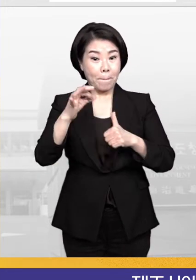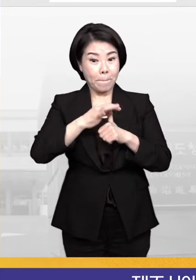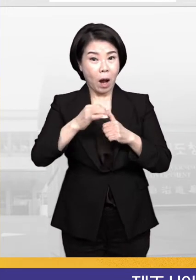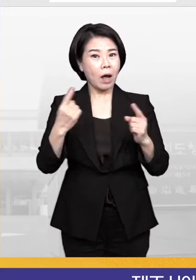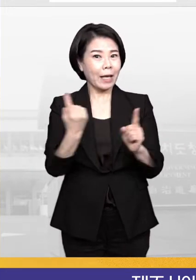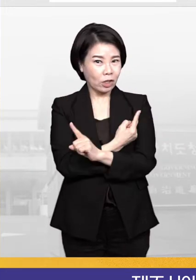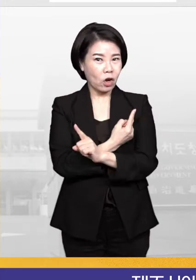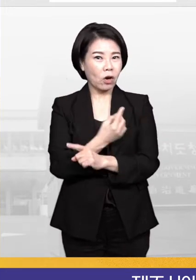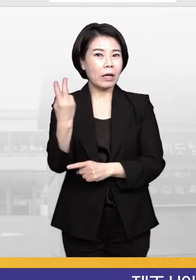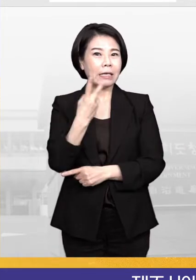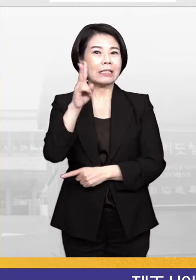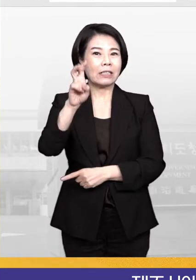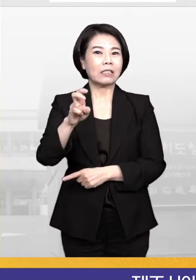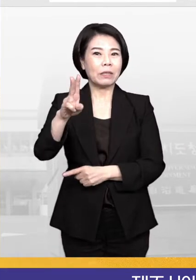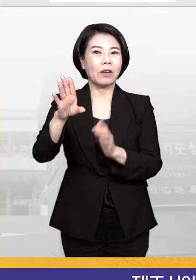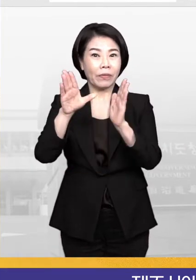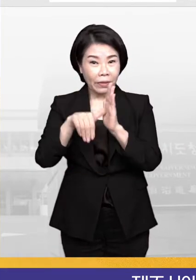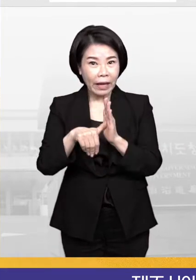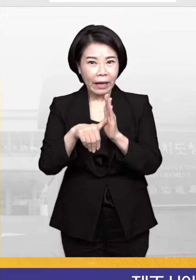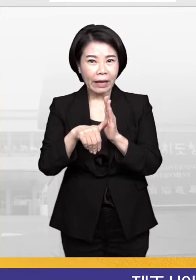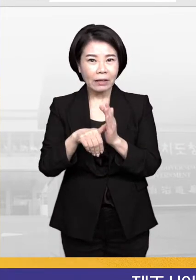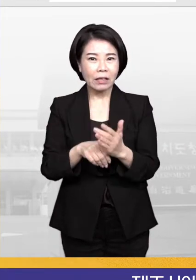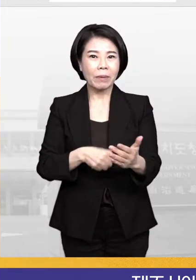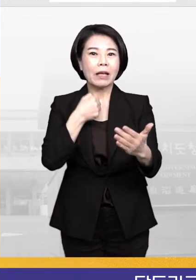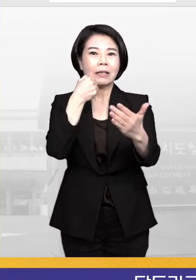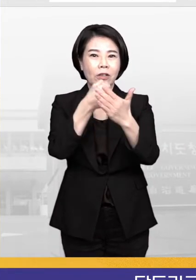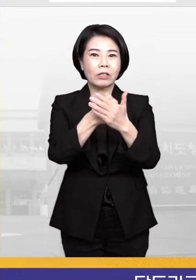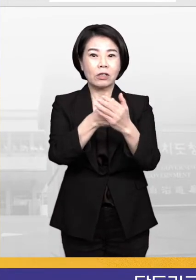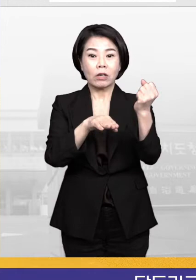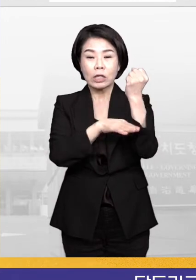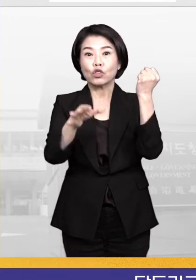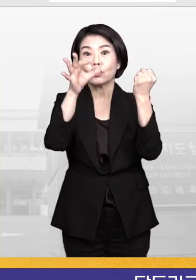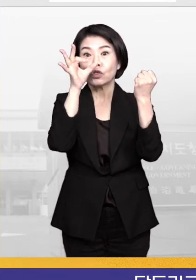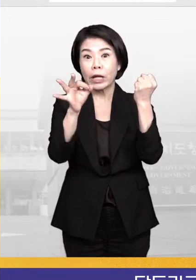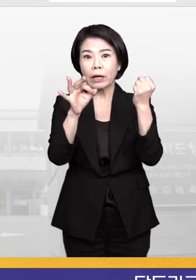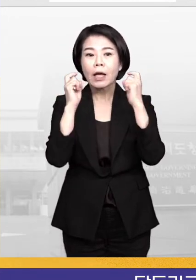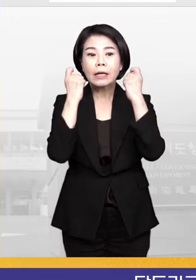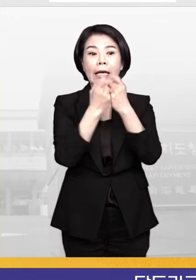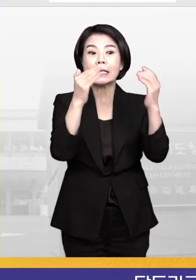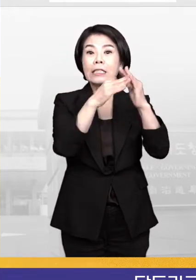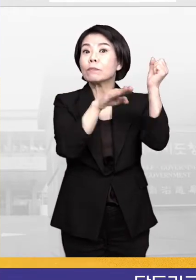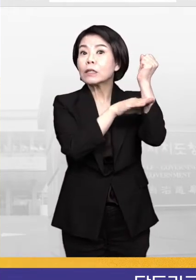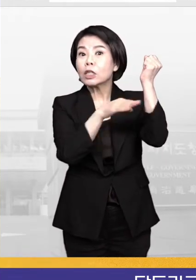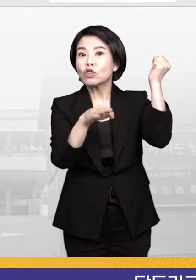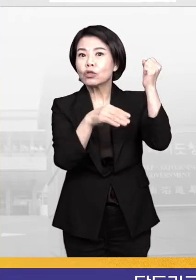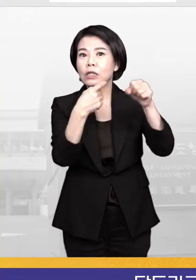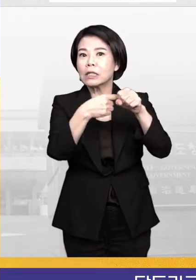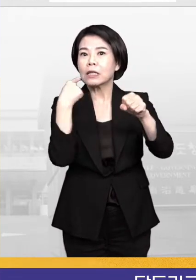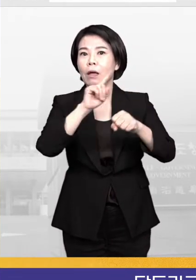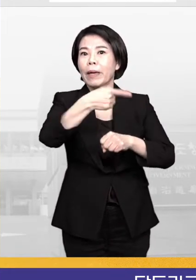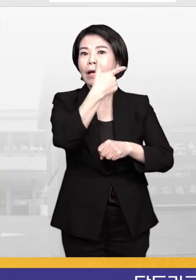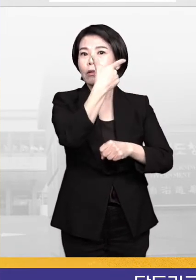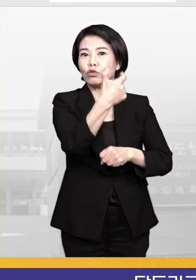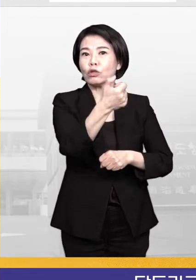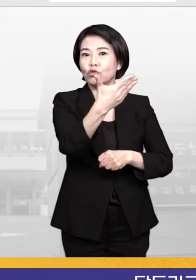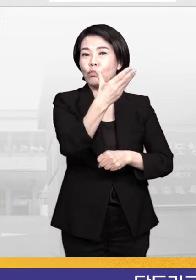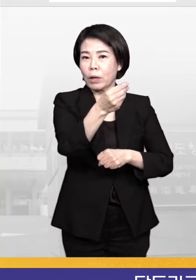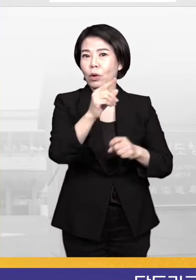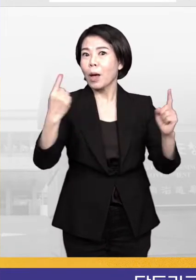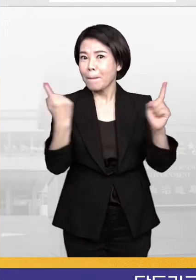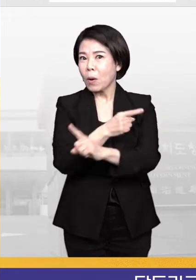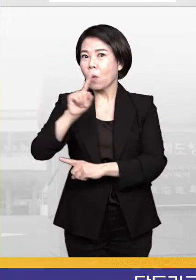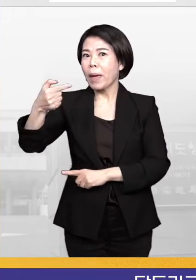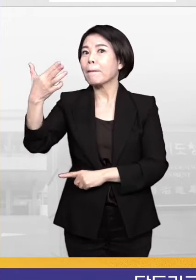2022년도 기초연금 선정 기준액이 단독가구 기준으로 지난해 169만 원에서 올해